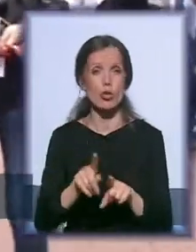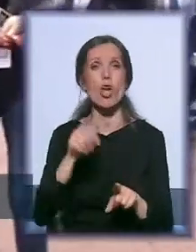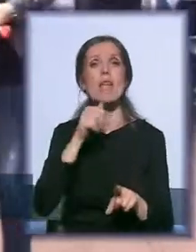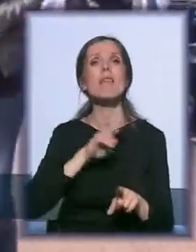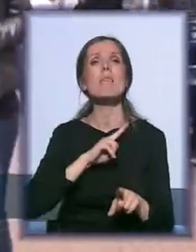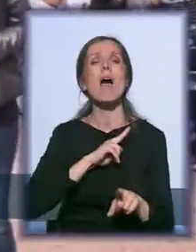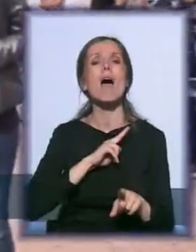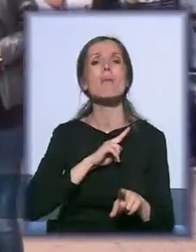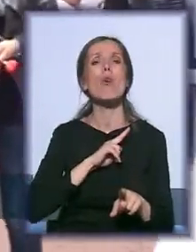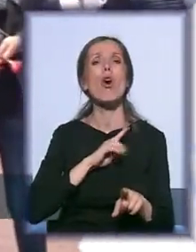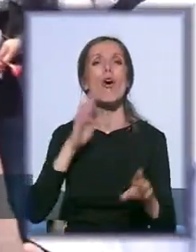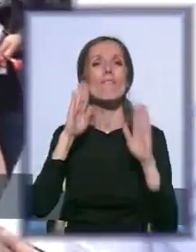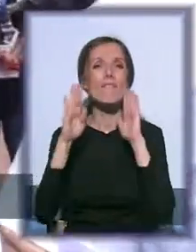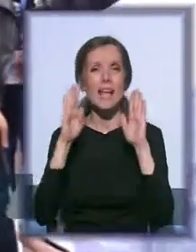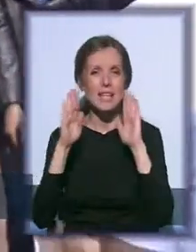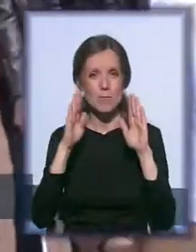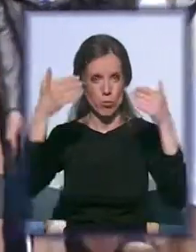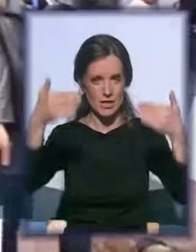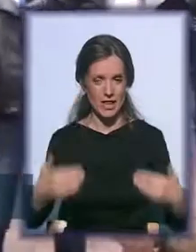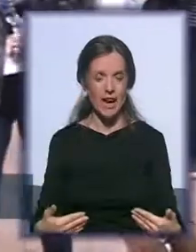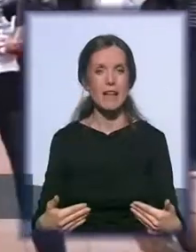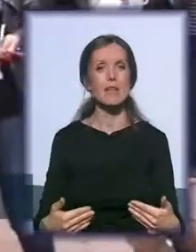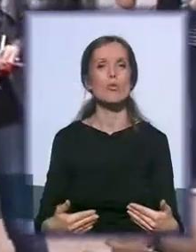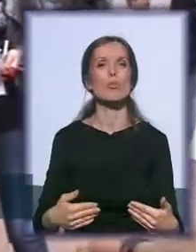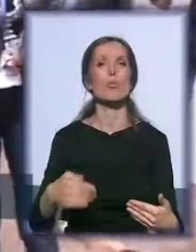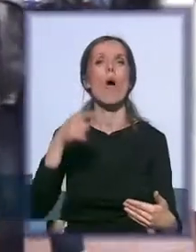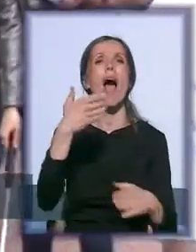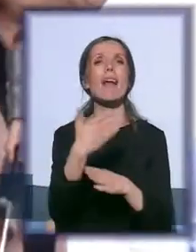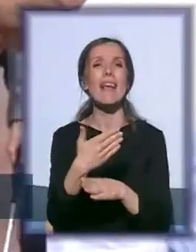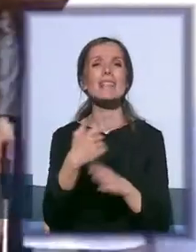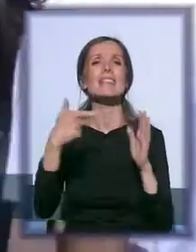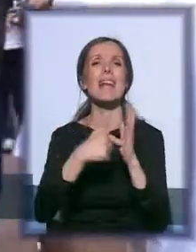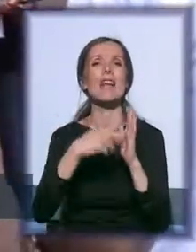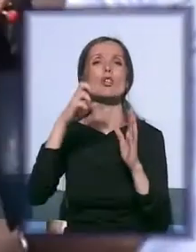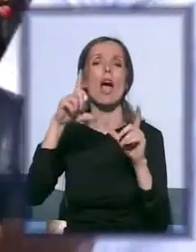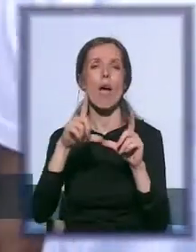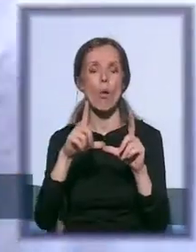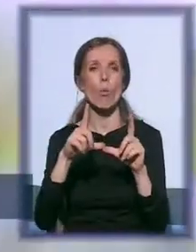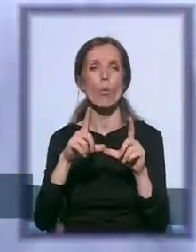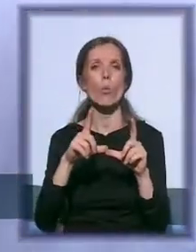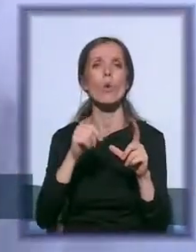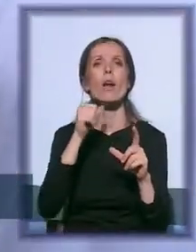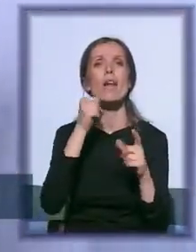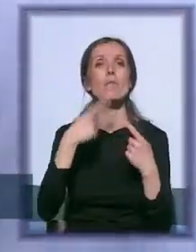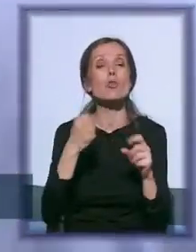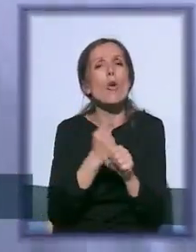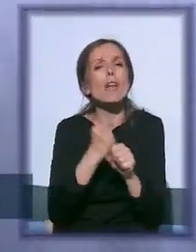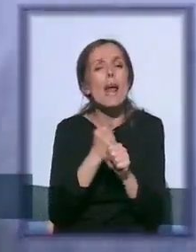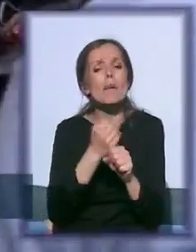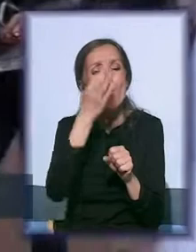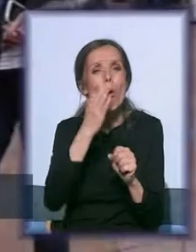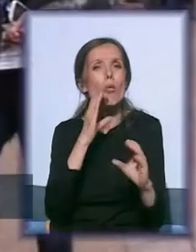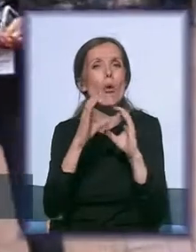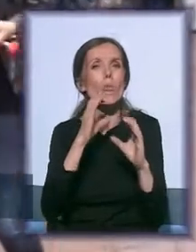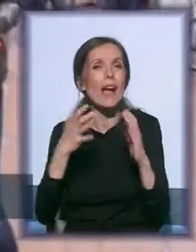Facebook stranicu agencije, agencija.eu. Pogotovo da napravimo bolju komunikaciju sa